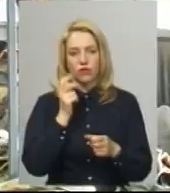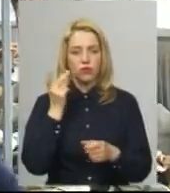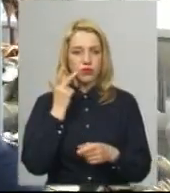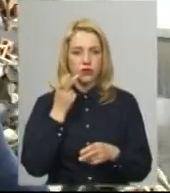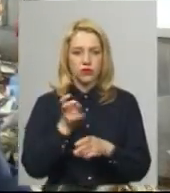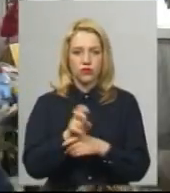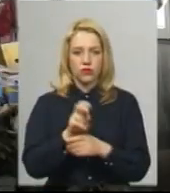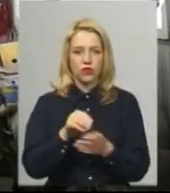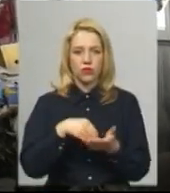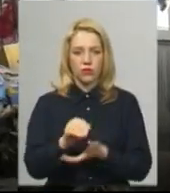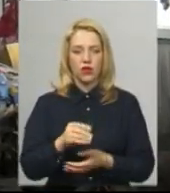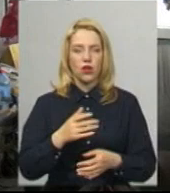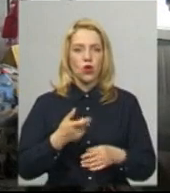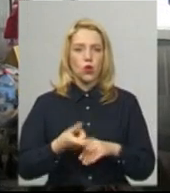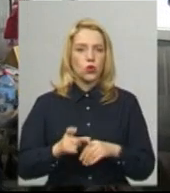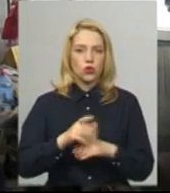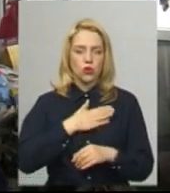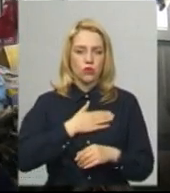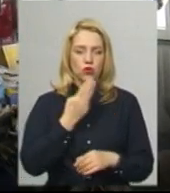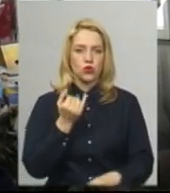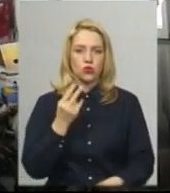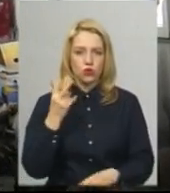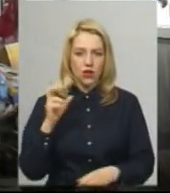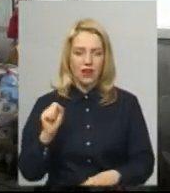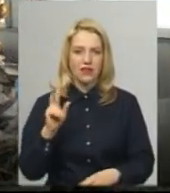покупець. Люблю дуже хищника – судачок, щучка,